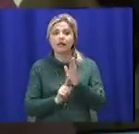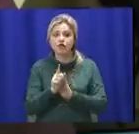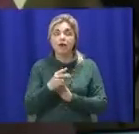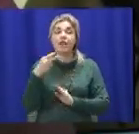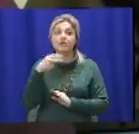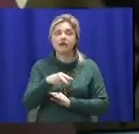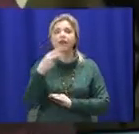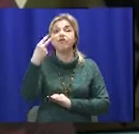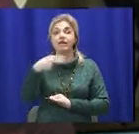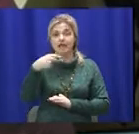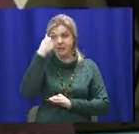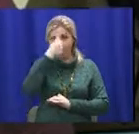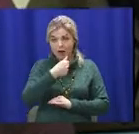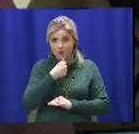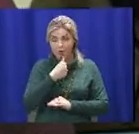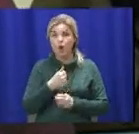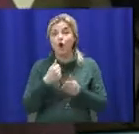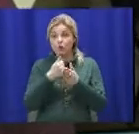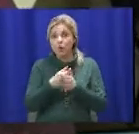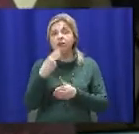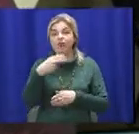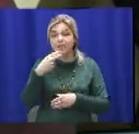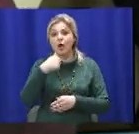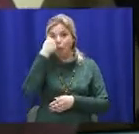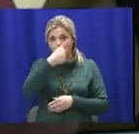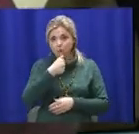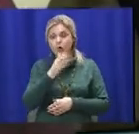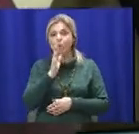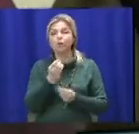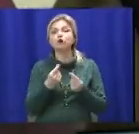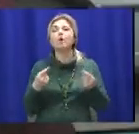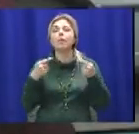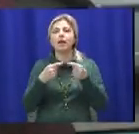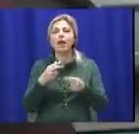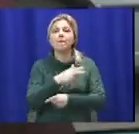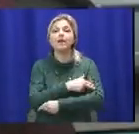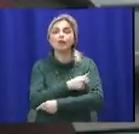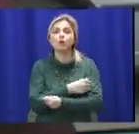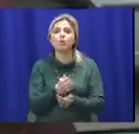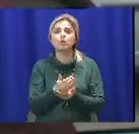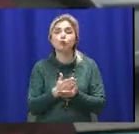році. К 2020 році буде определена стоимості медицинської допомоги.